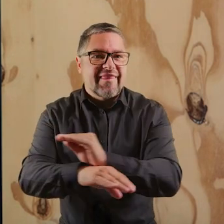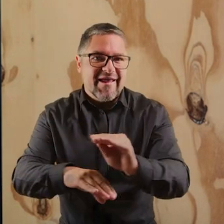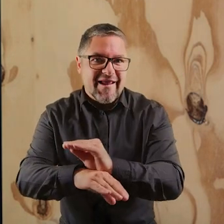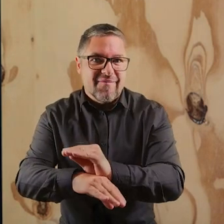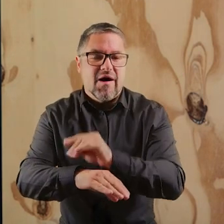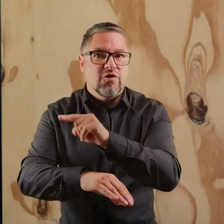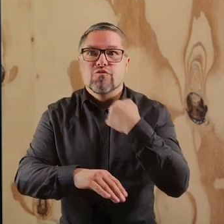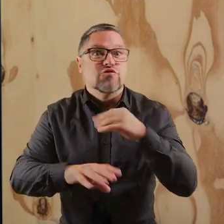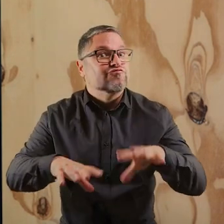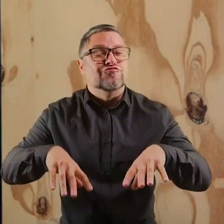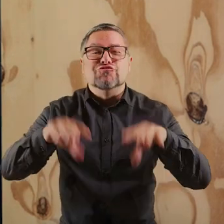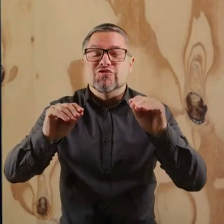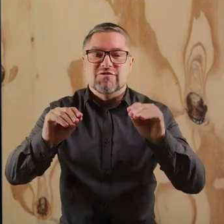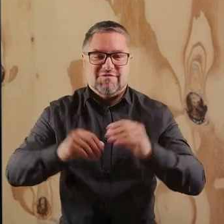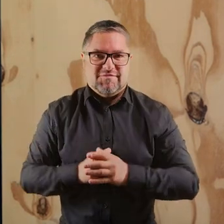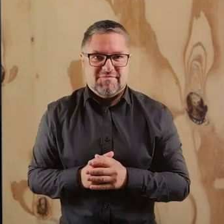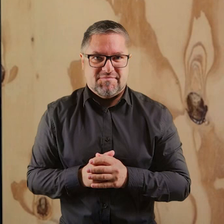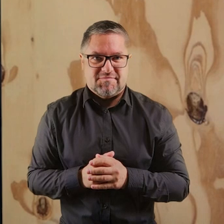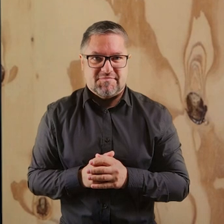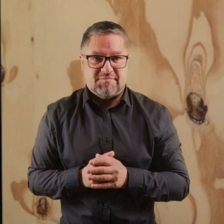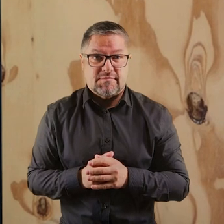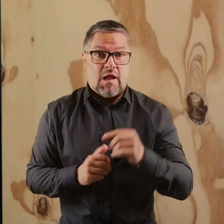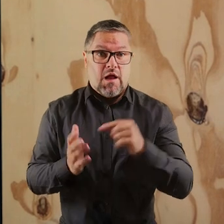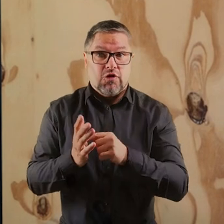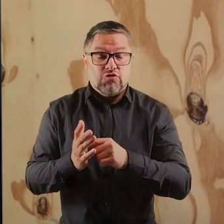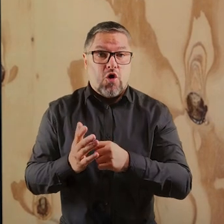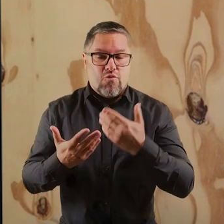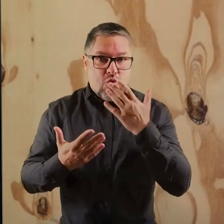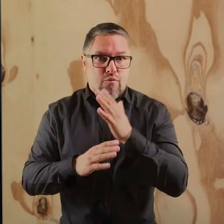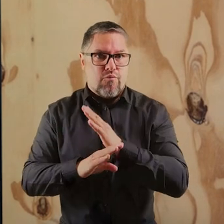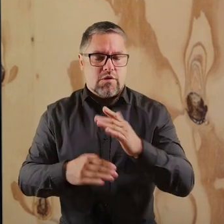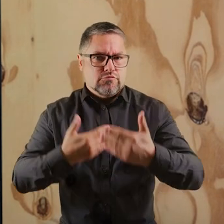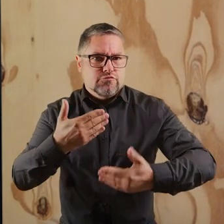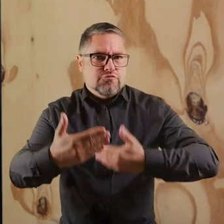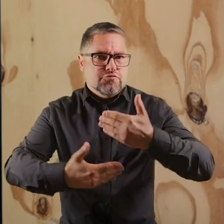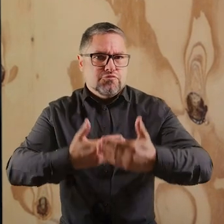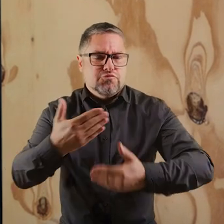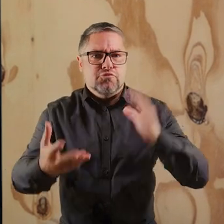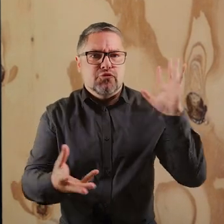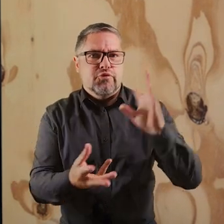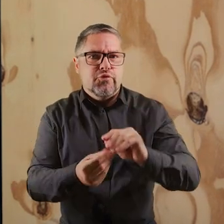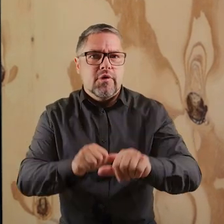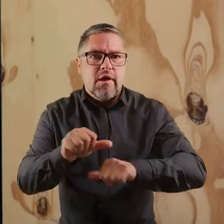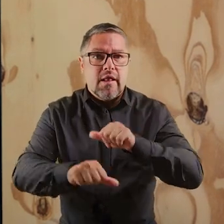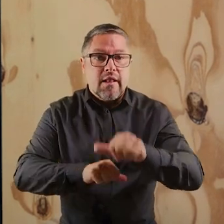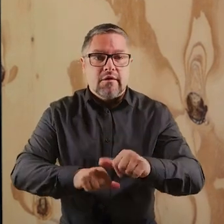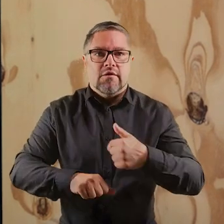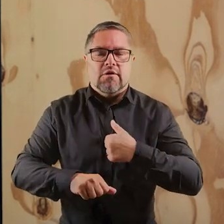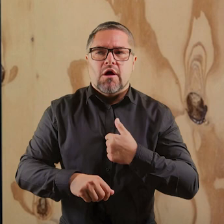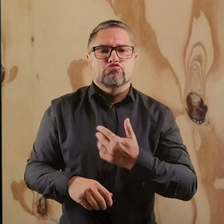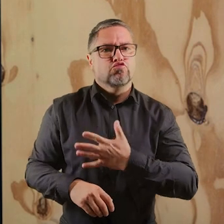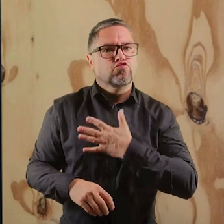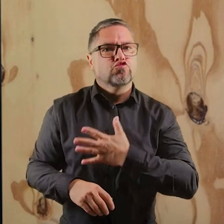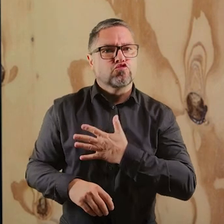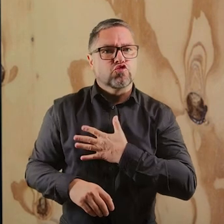jej początki. I to, co się wykrystalizowało przez te lata, to ja mam takie